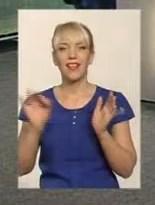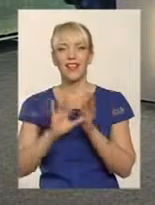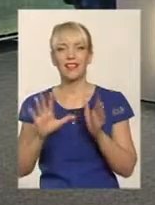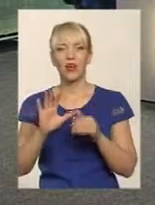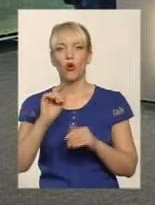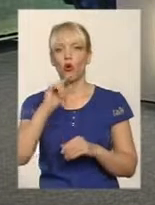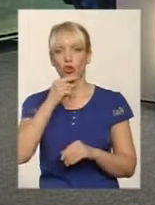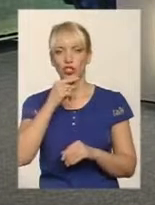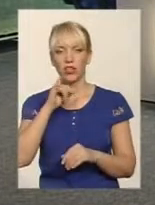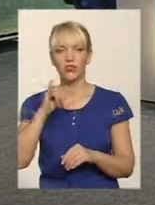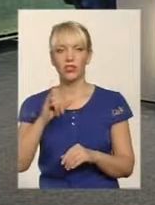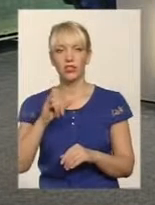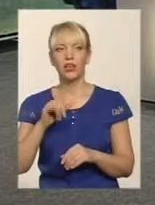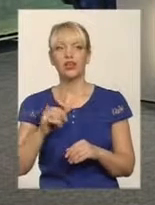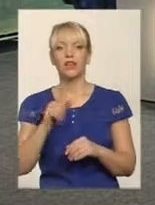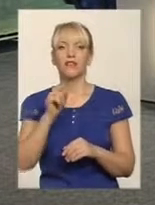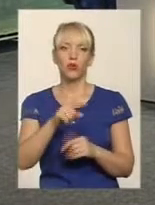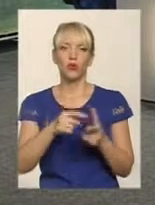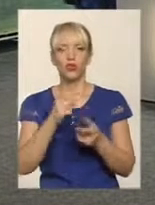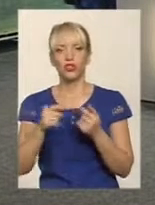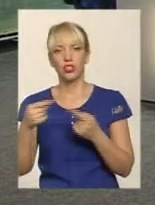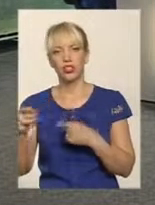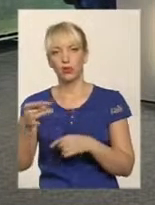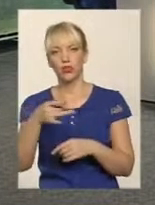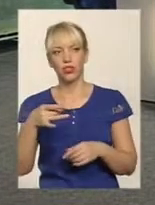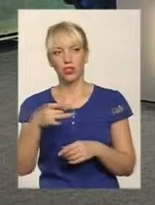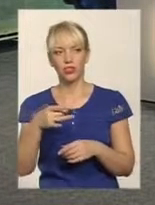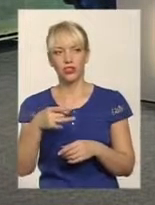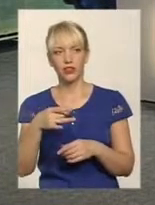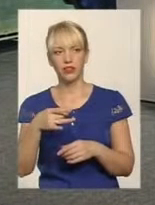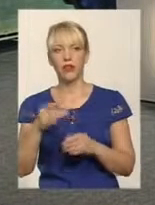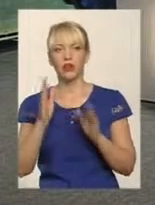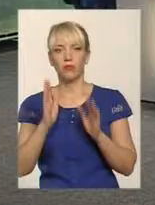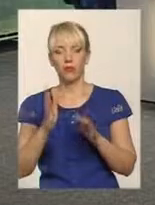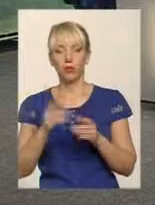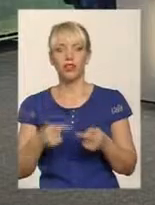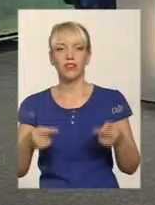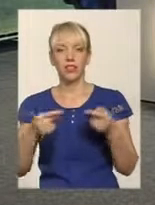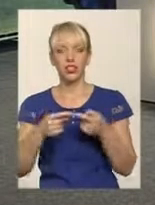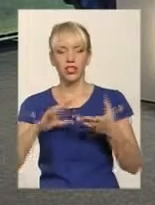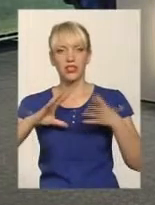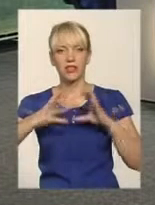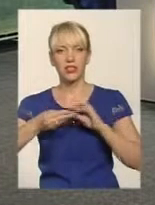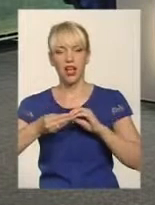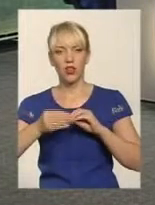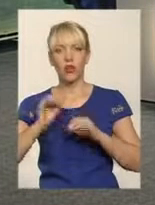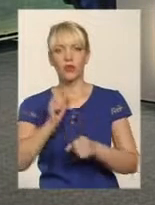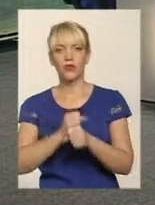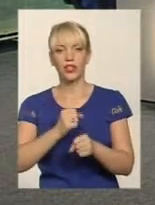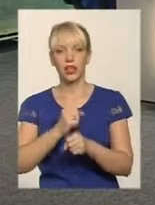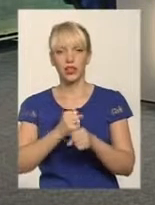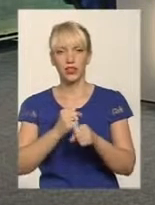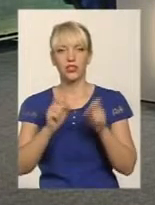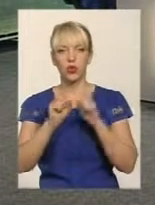в одному чи іншому регіоні, буде і визначатися загалом діяльність